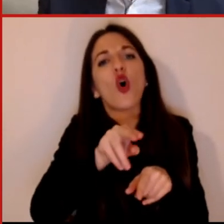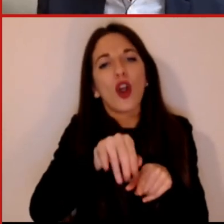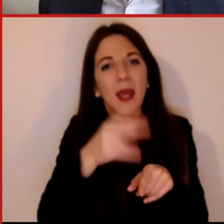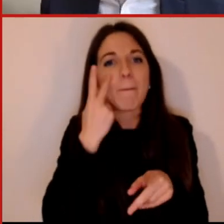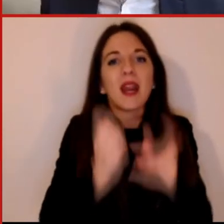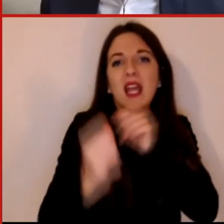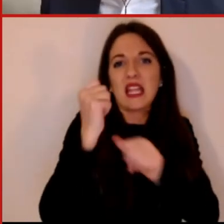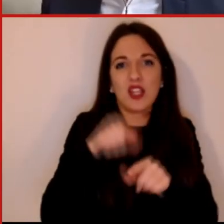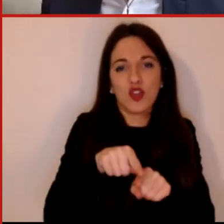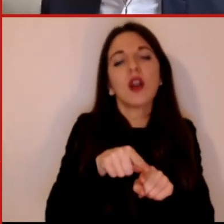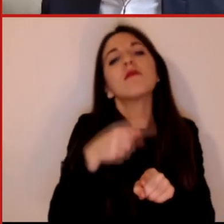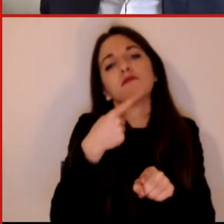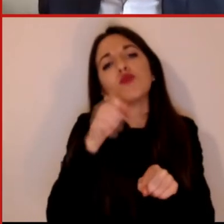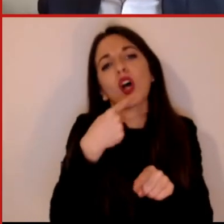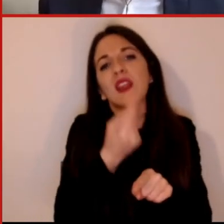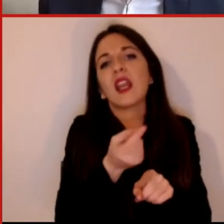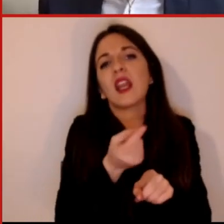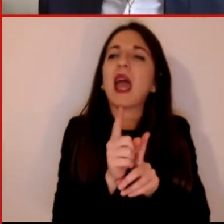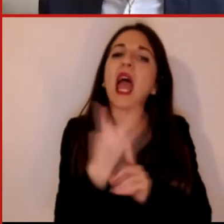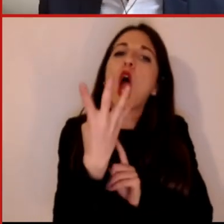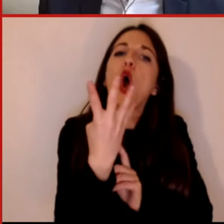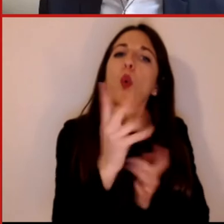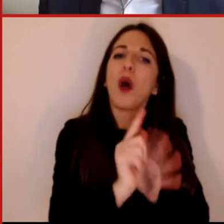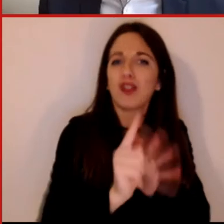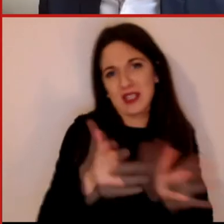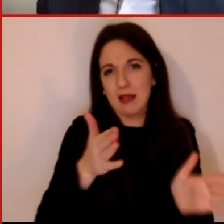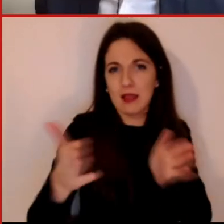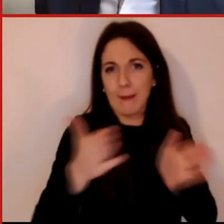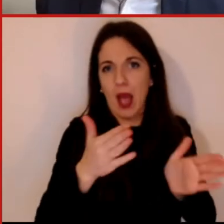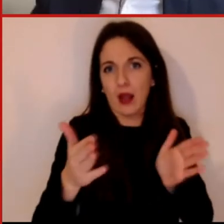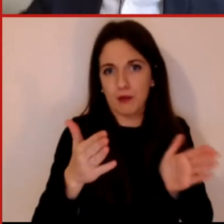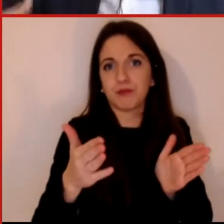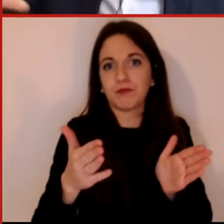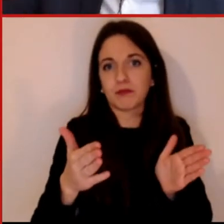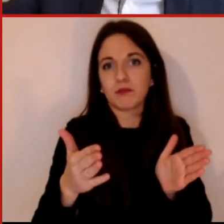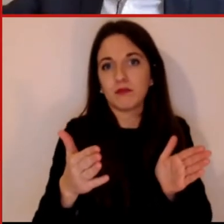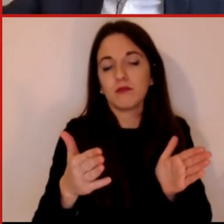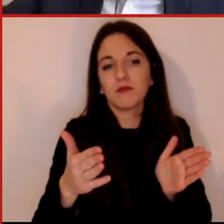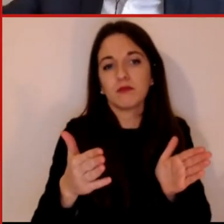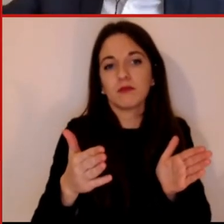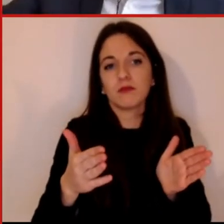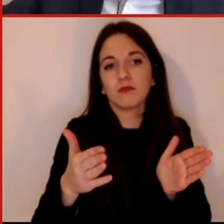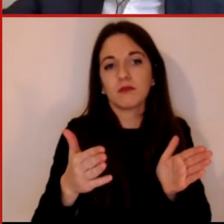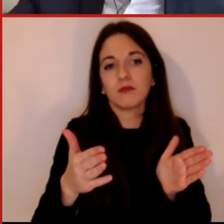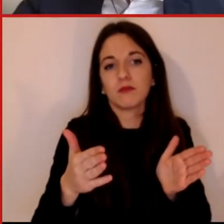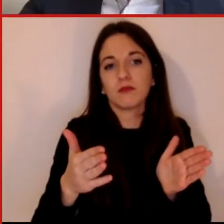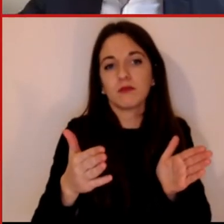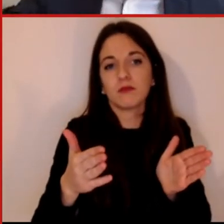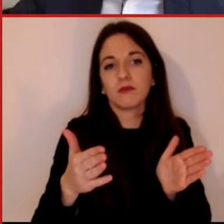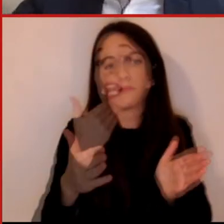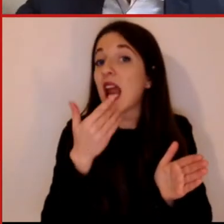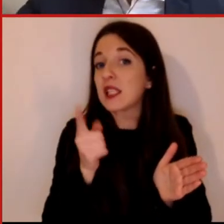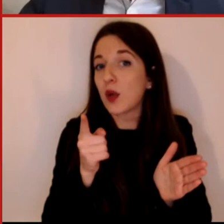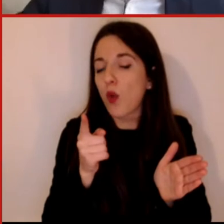intorno alle quattro settimane ed è normalmente un esercizio che viene fatto attraverso l'aggregazione di